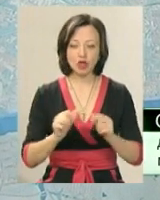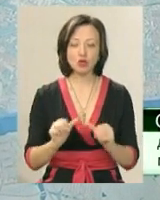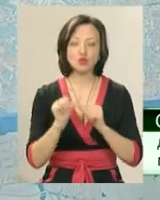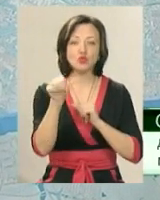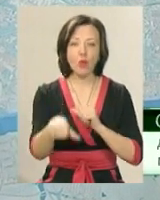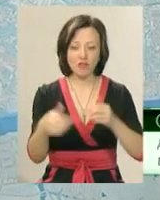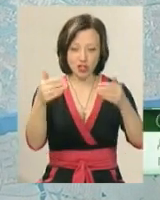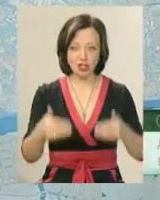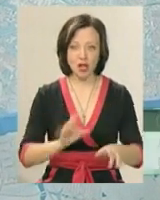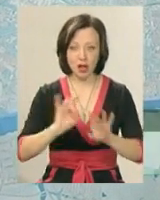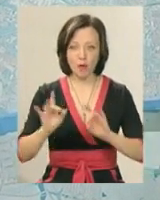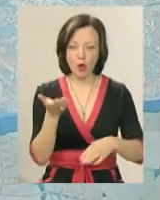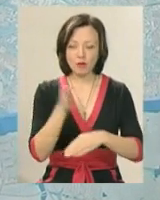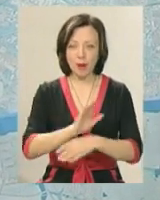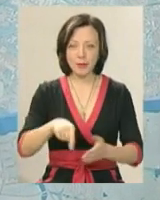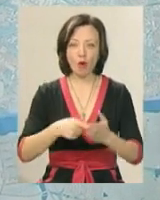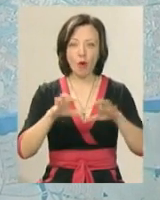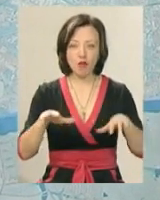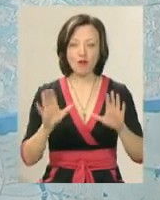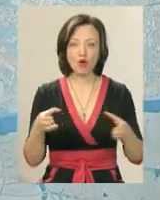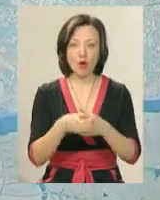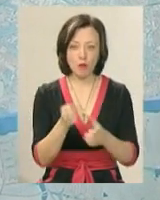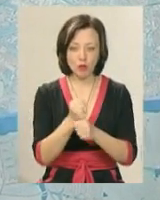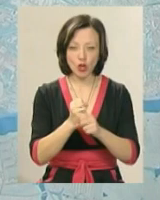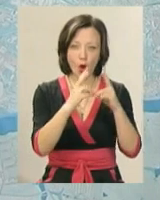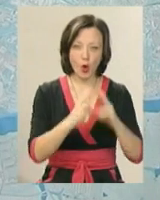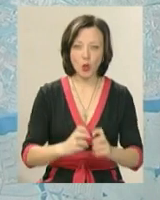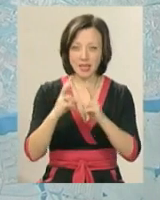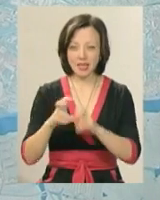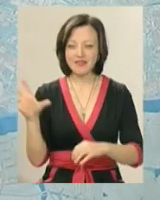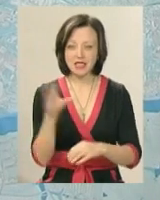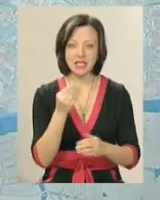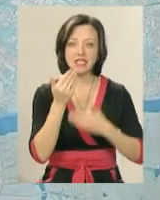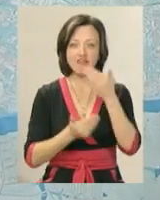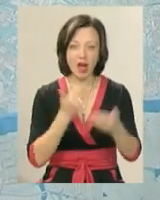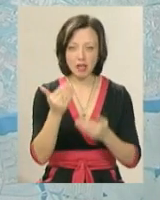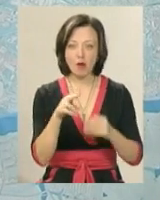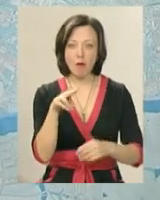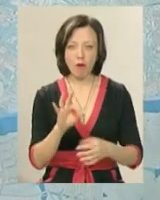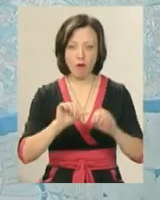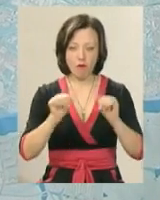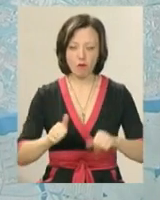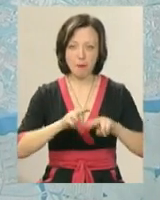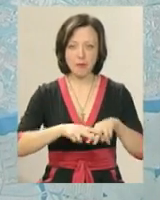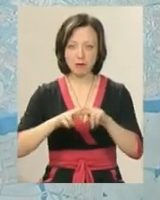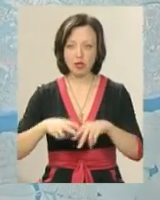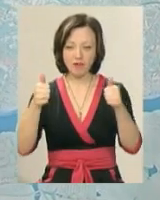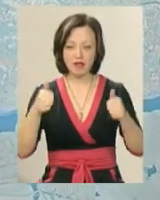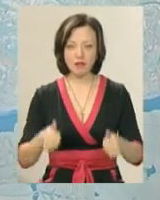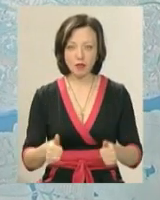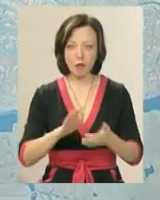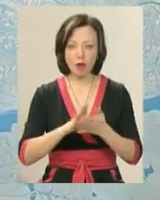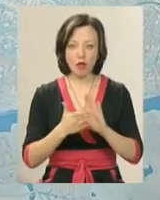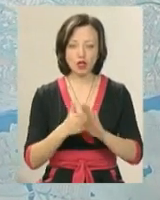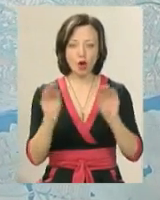Розпорядженням міського голови буде створена робоча група, яка буде розглядати всі звернення по оформленій паспорті, вивіски. В